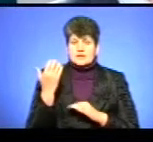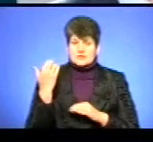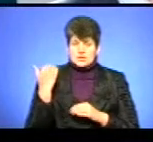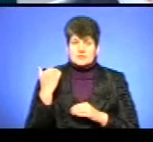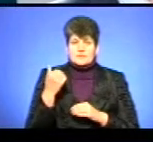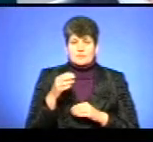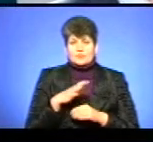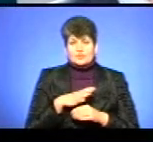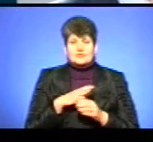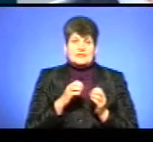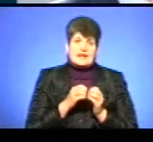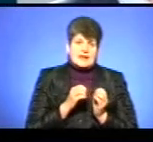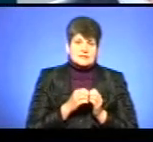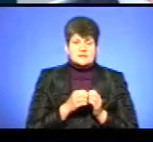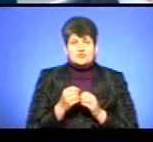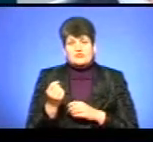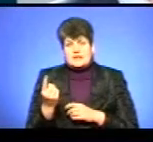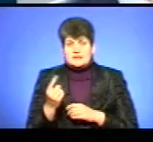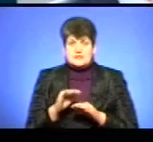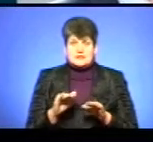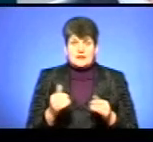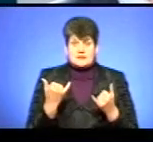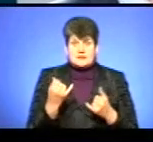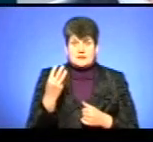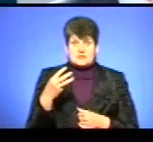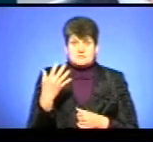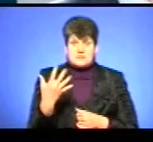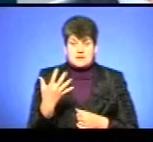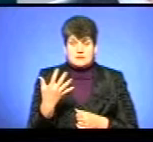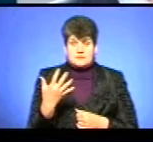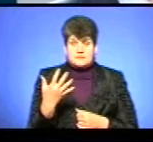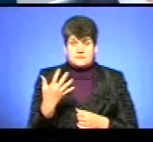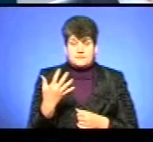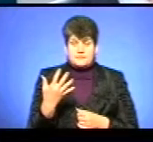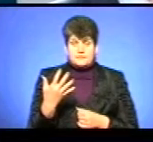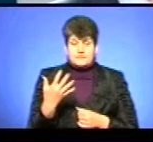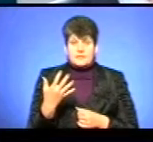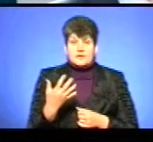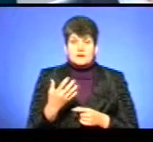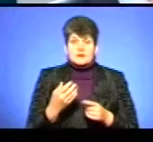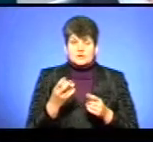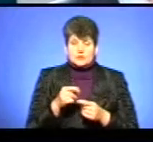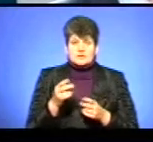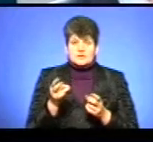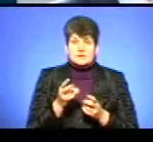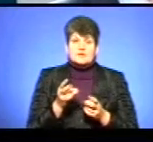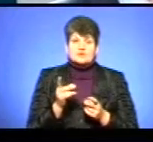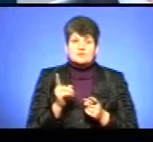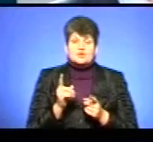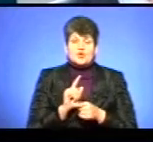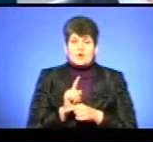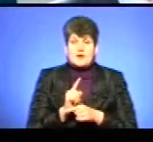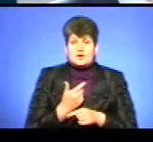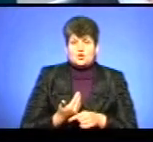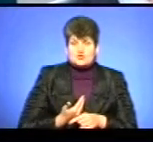роки це було 10-12 дітей, а це 35. За прикладом, вонючку свою, для того, щоб нормально